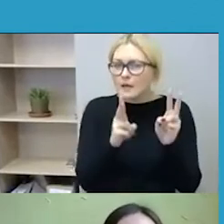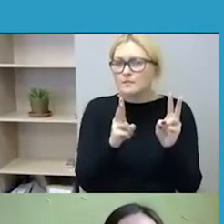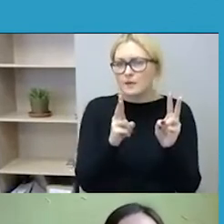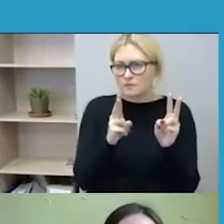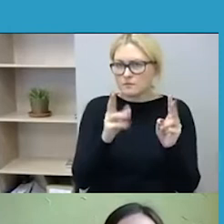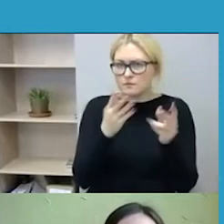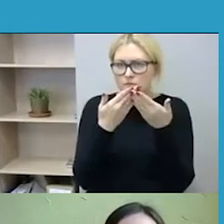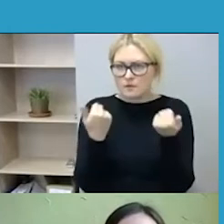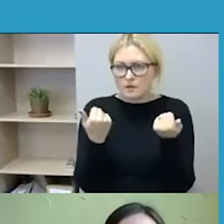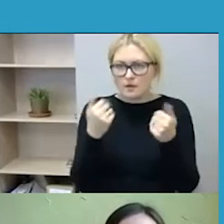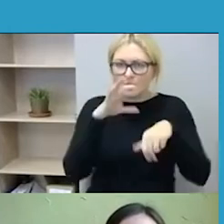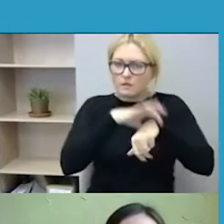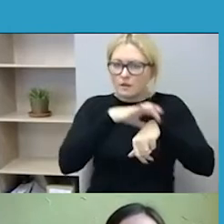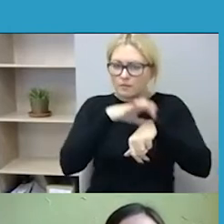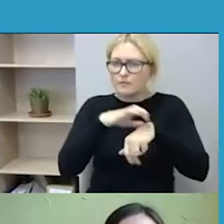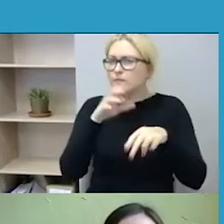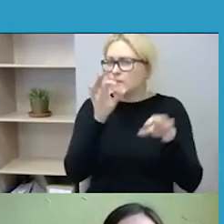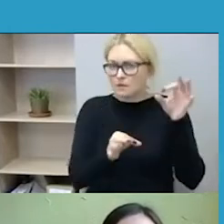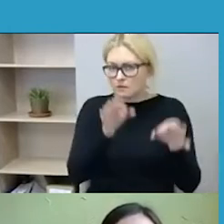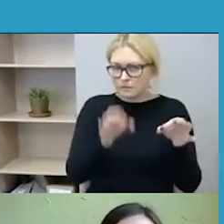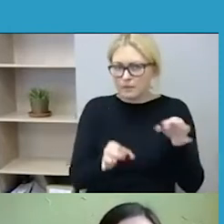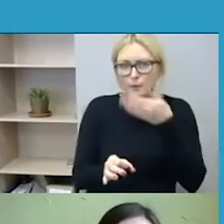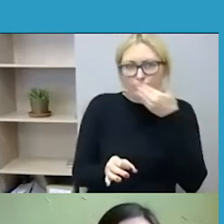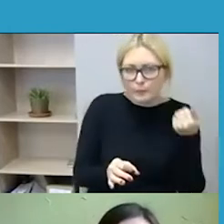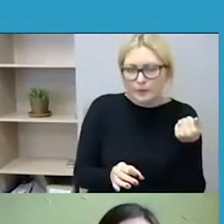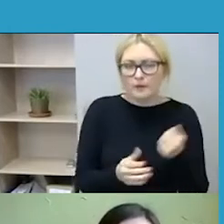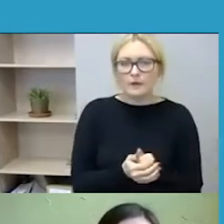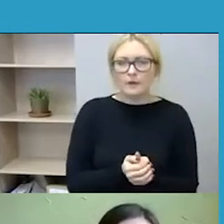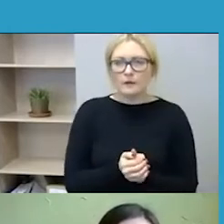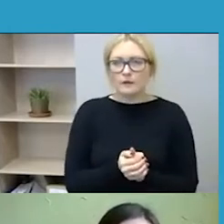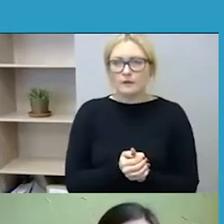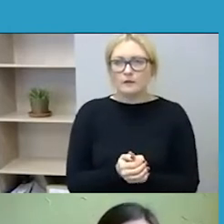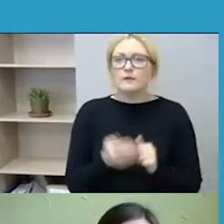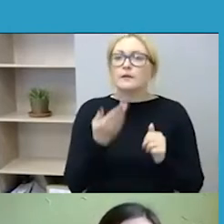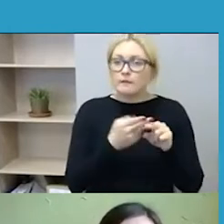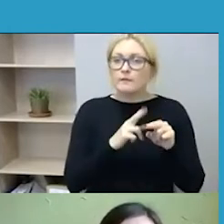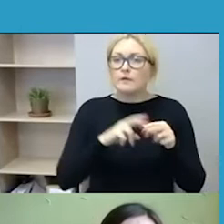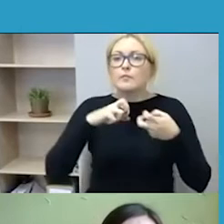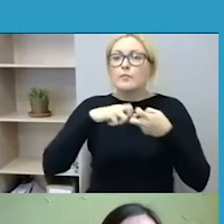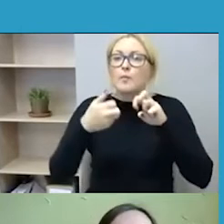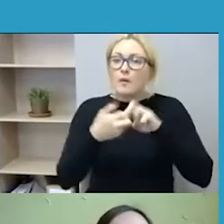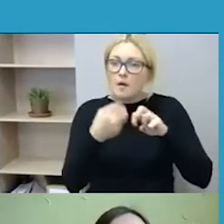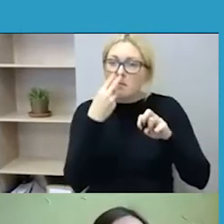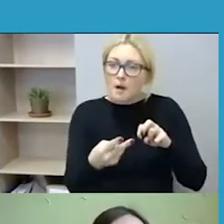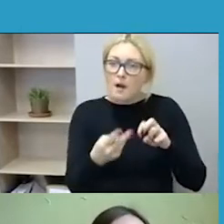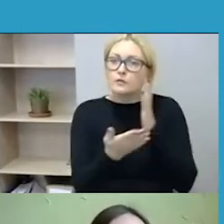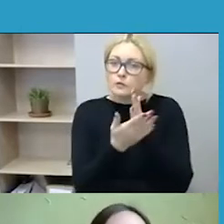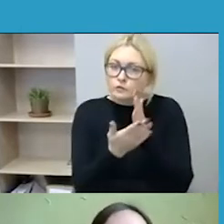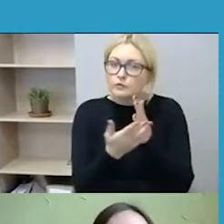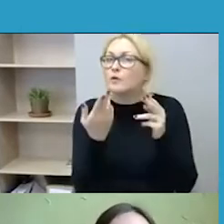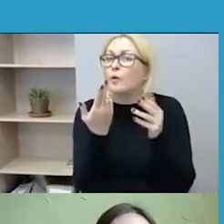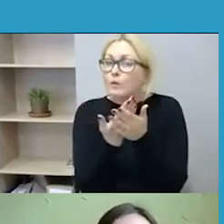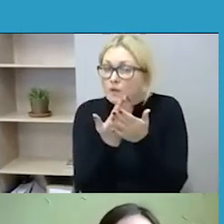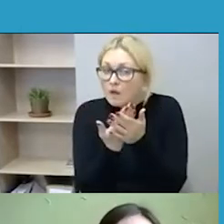matomas tam tikras probleminių iškumas, nes yra sudėtinga nustatėti tokią.